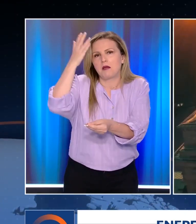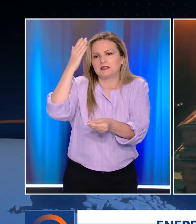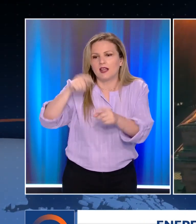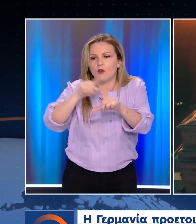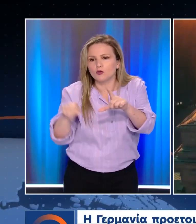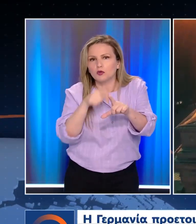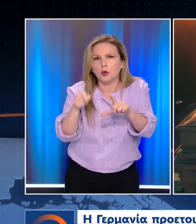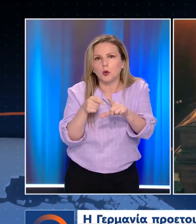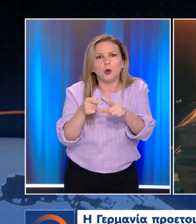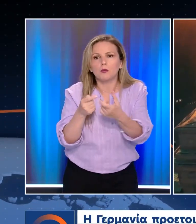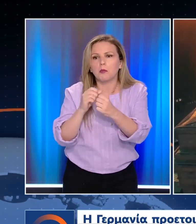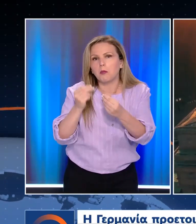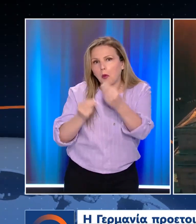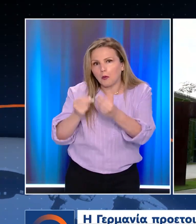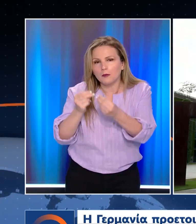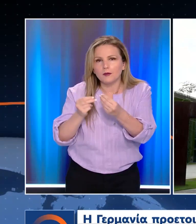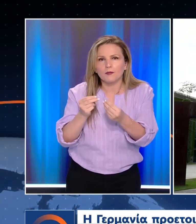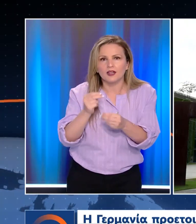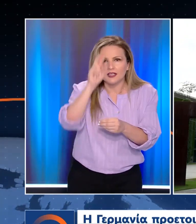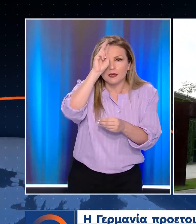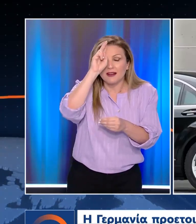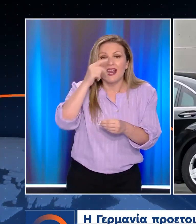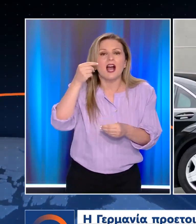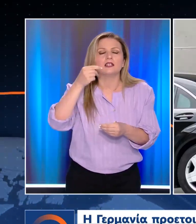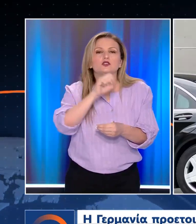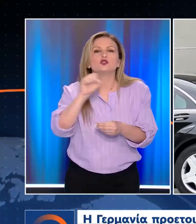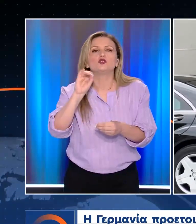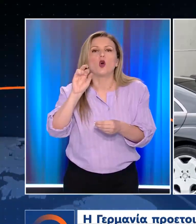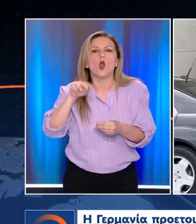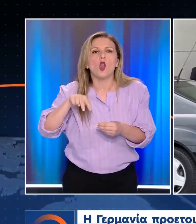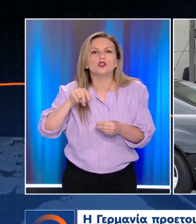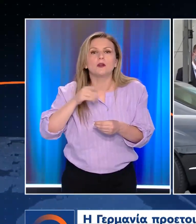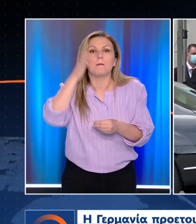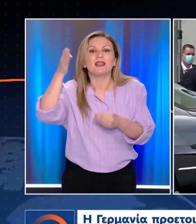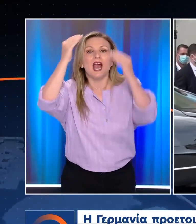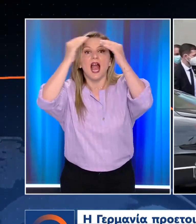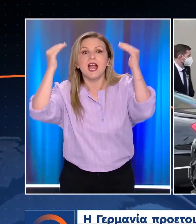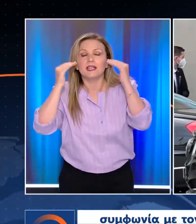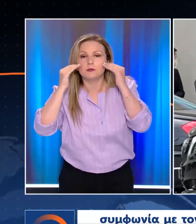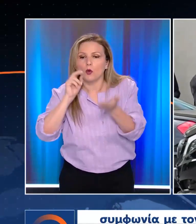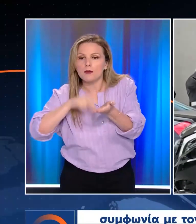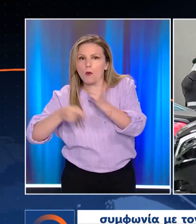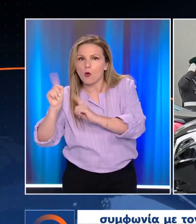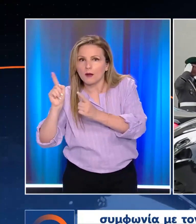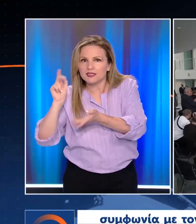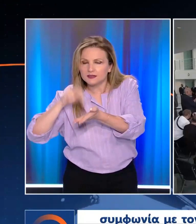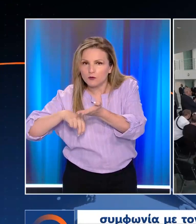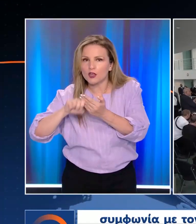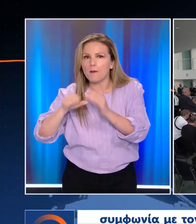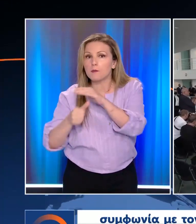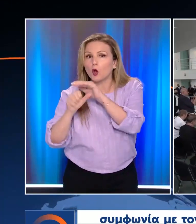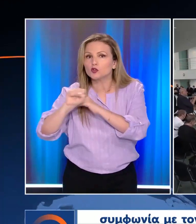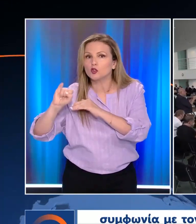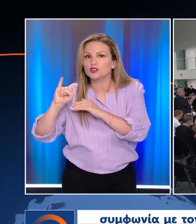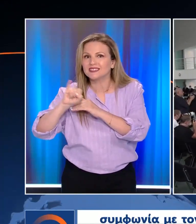Η Γερμανία προετοιμάζεται για εφιάλτη διαρκείας και ο γερμανός καγκελάριος Ολαφ Σόλτς μετέβη στην Αίγυπτο και υπέγραψε συμφωνία με τον Αιγύπτιο πρόεδρο